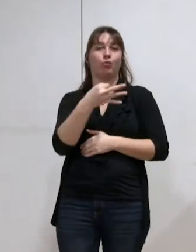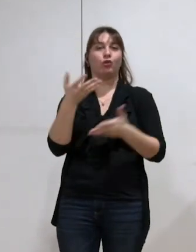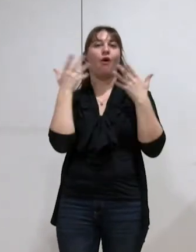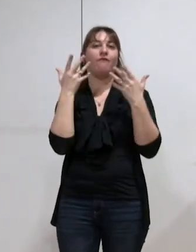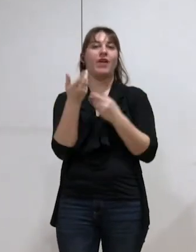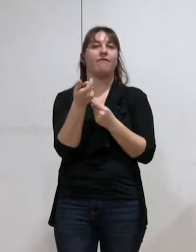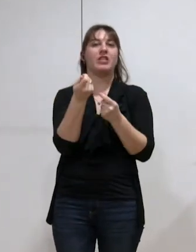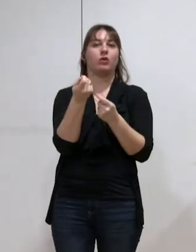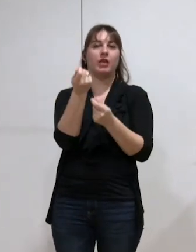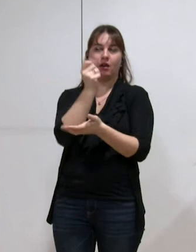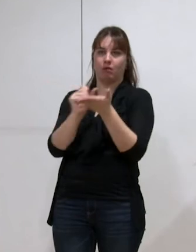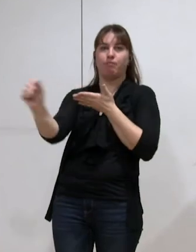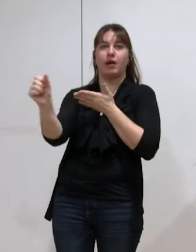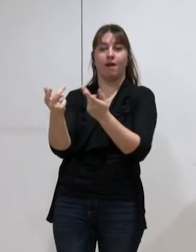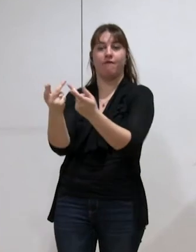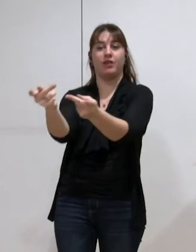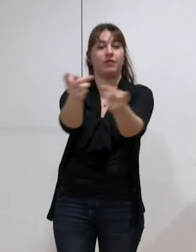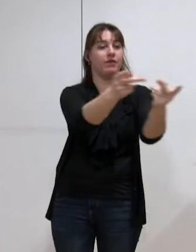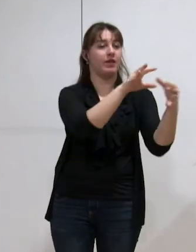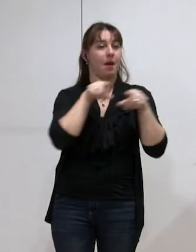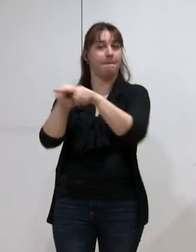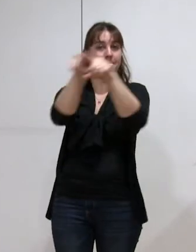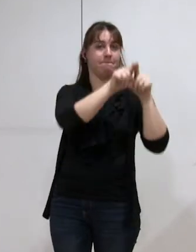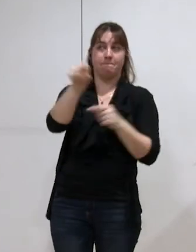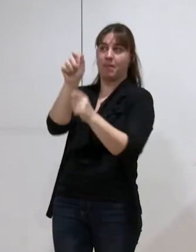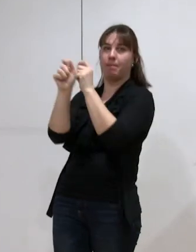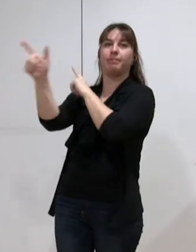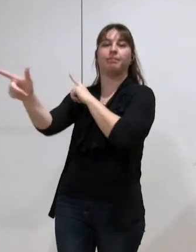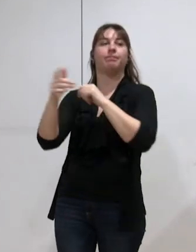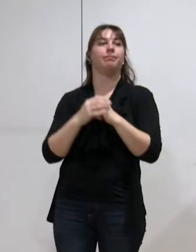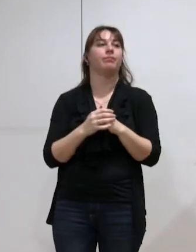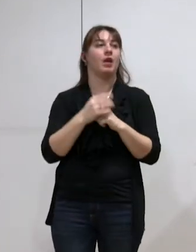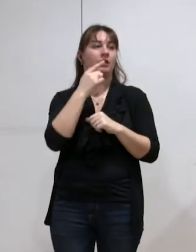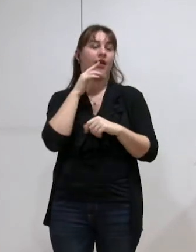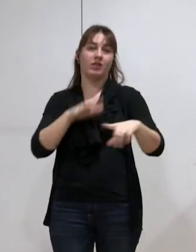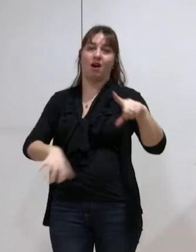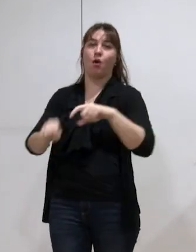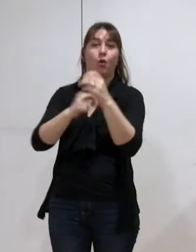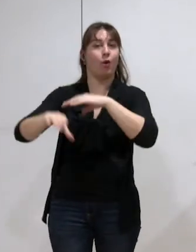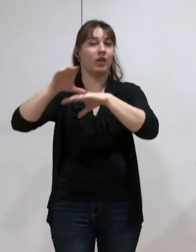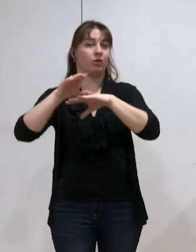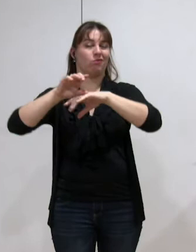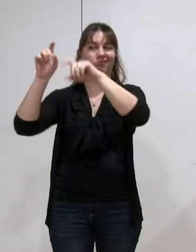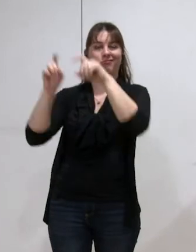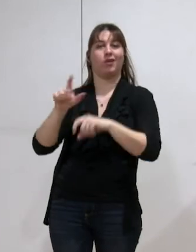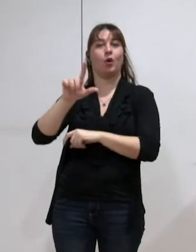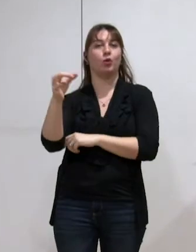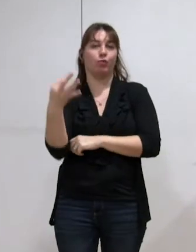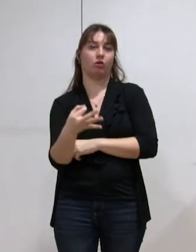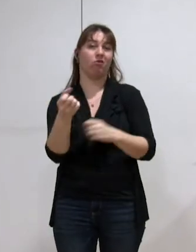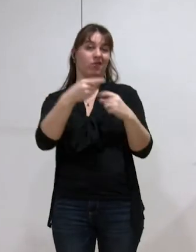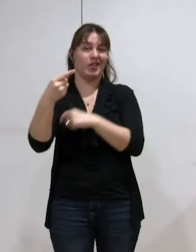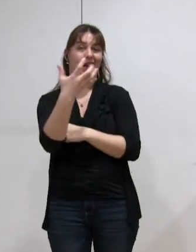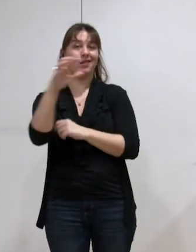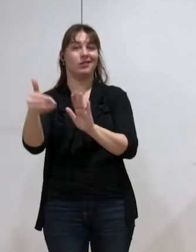les autres communes de ce dispositif, et donc verra son attribution de compensation baisser de 2%, soit 500 000